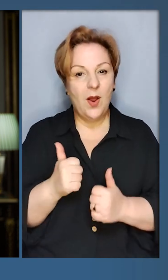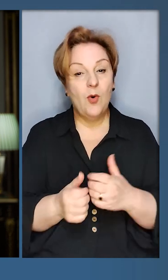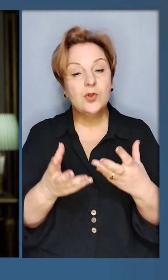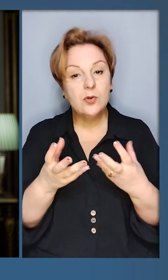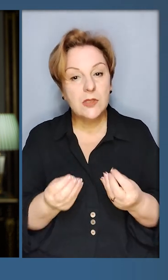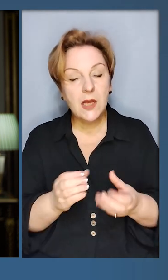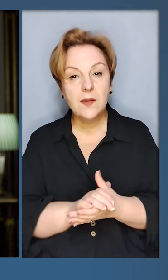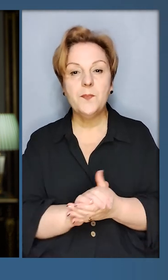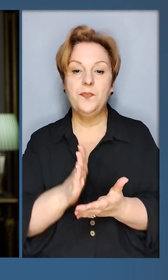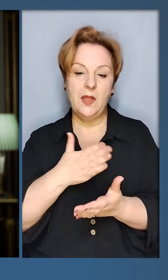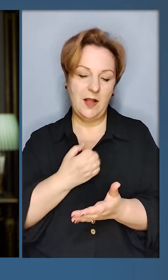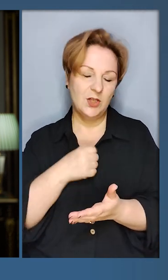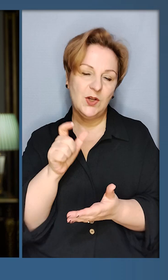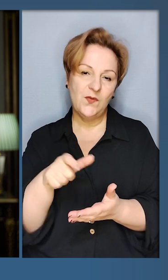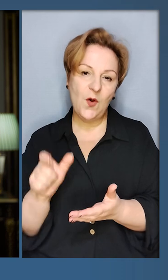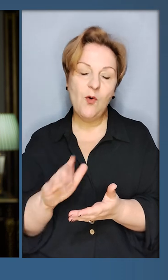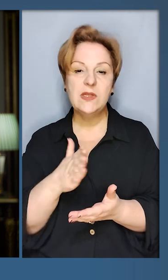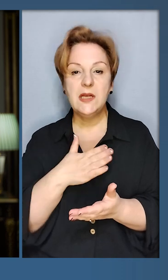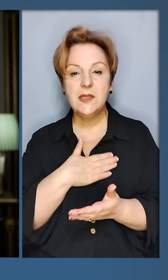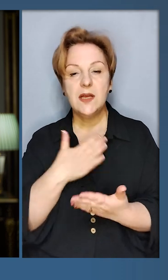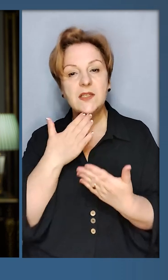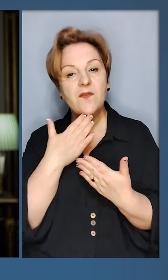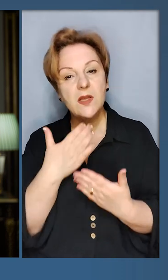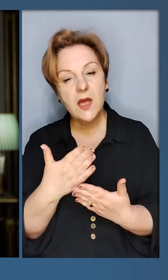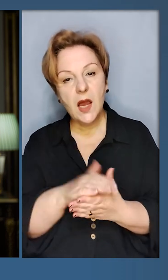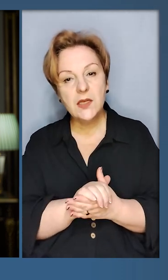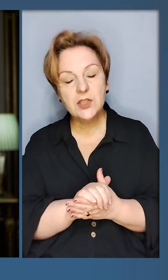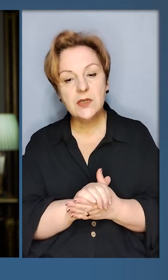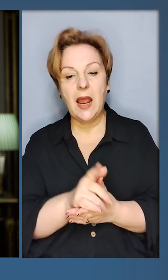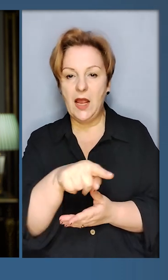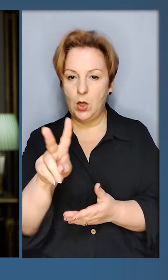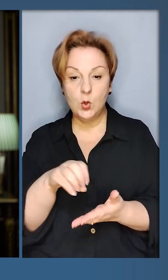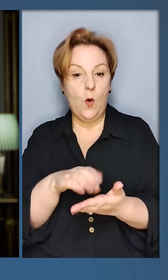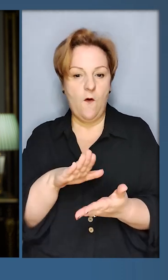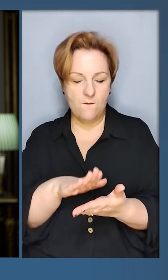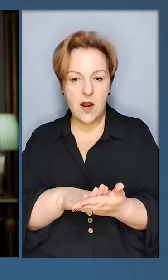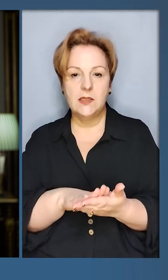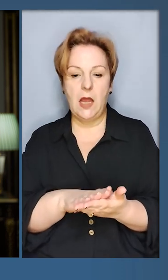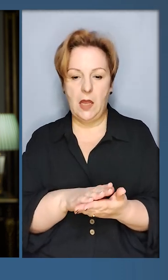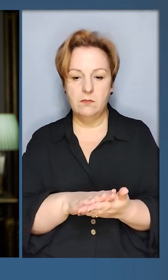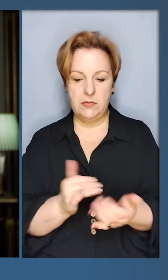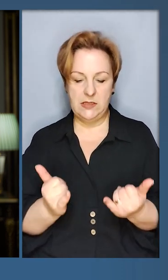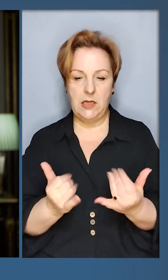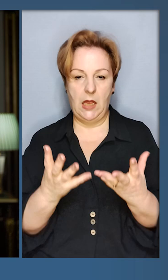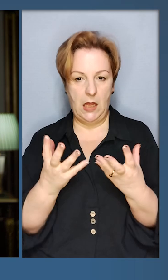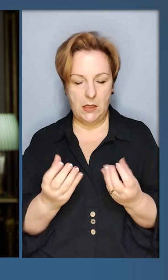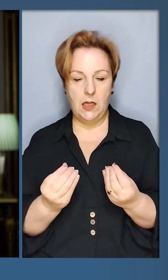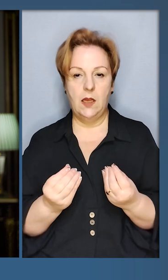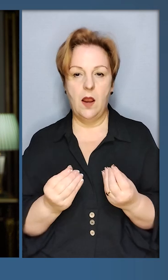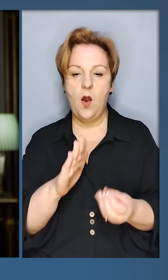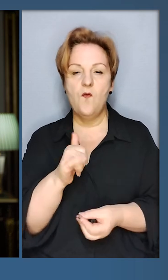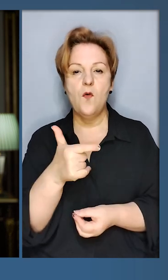кожного дня. Наші воїни, наша вдячність. Ті, хто відзначився за цей день